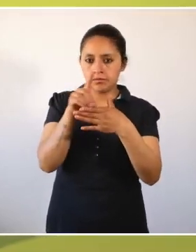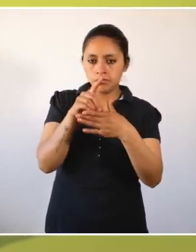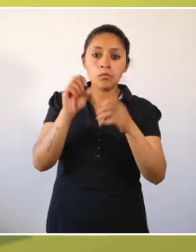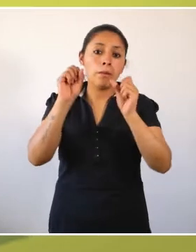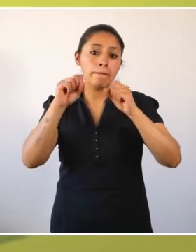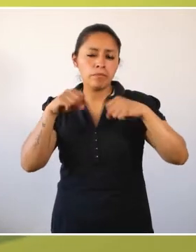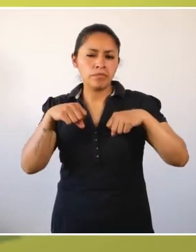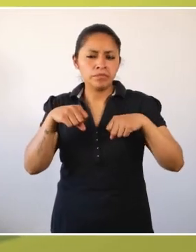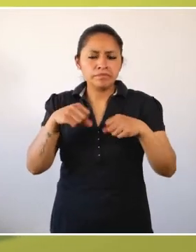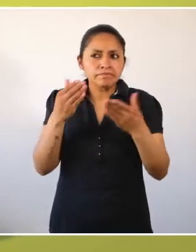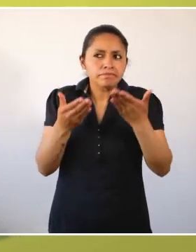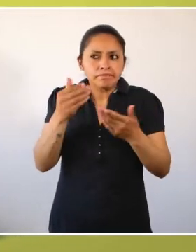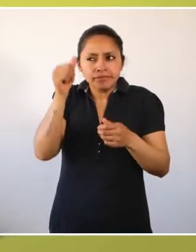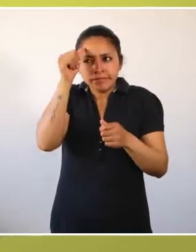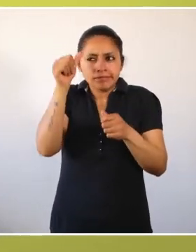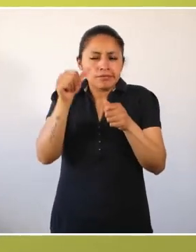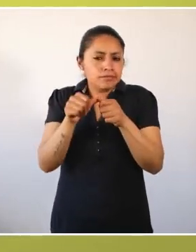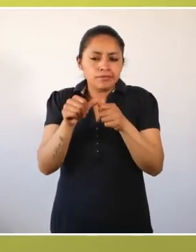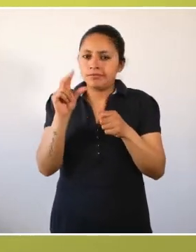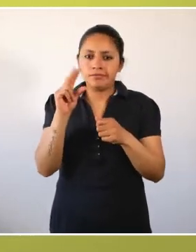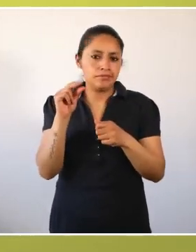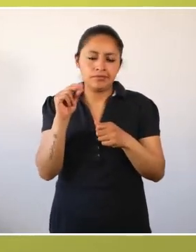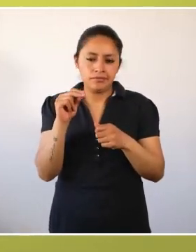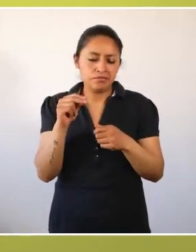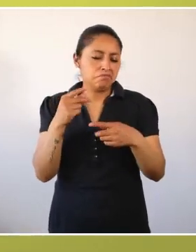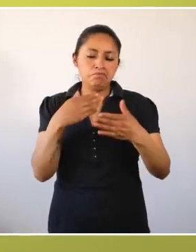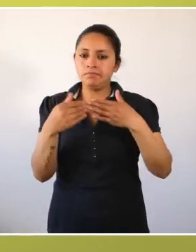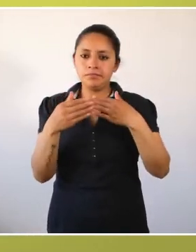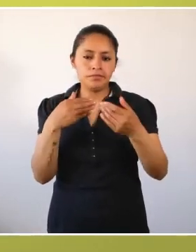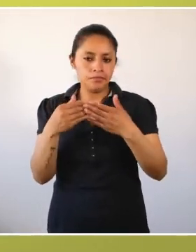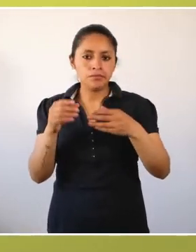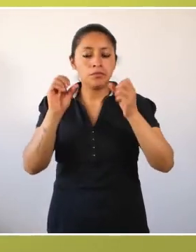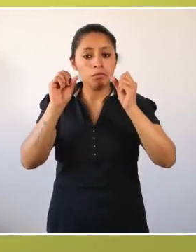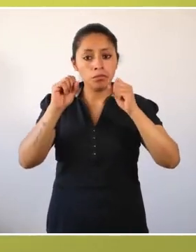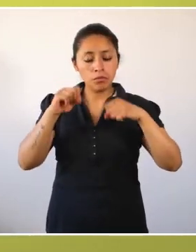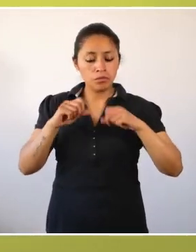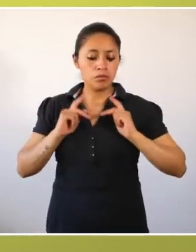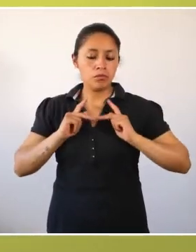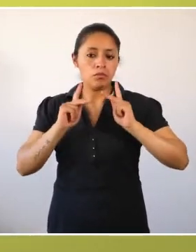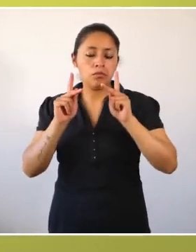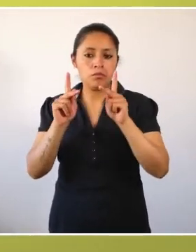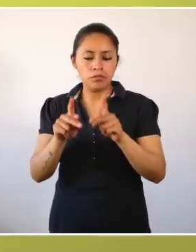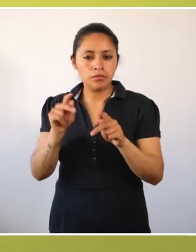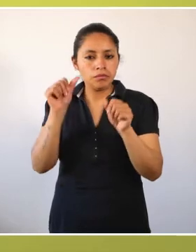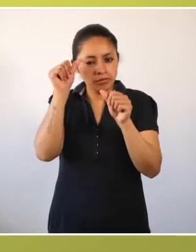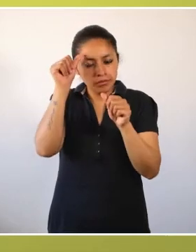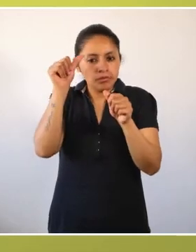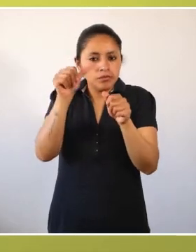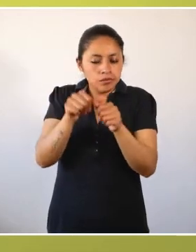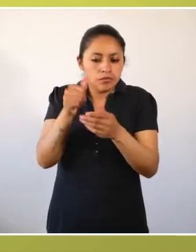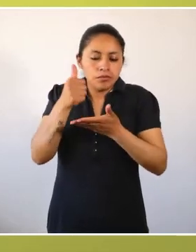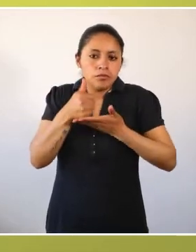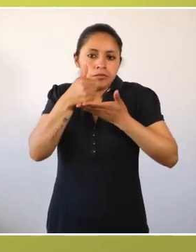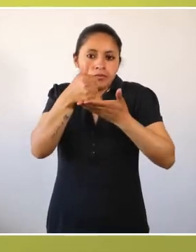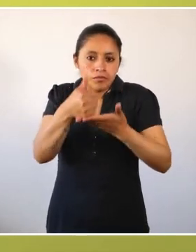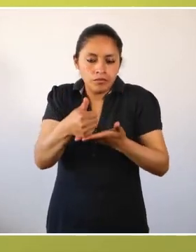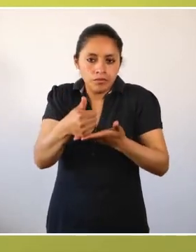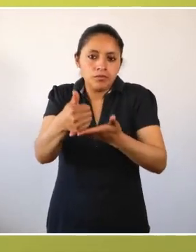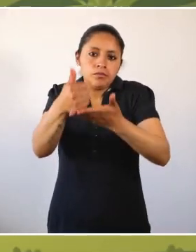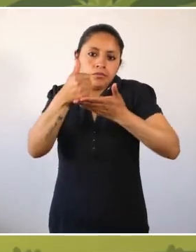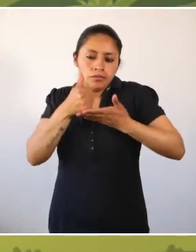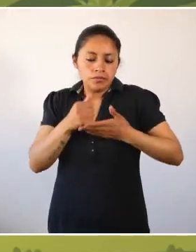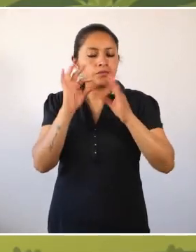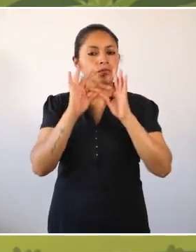yuyasun. Unchaipi ima ratulapis kai operaciones ta kutimanta kutimanta kawachina. Mai importante kari warmi wawakunawan